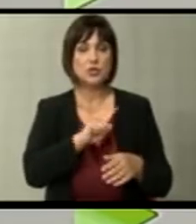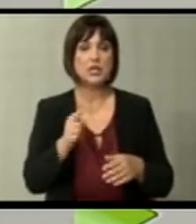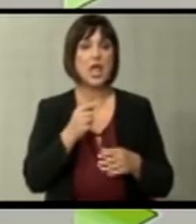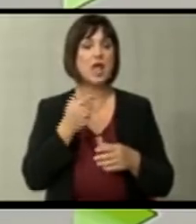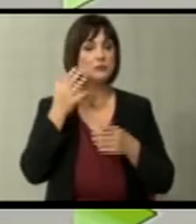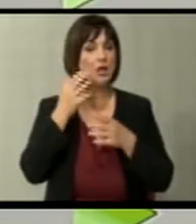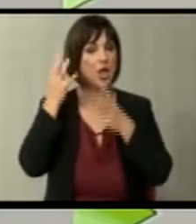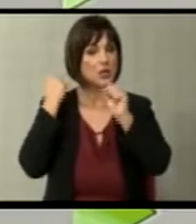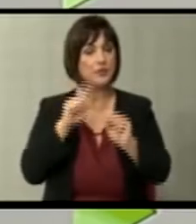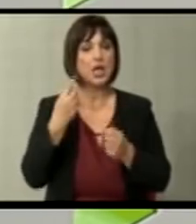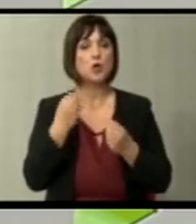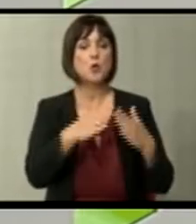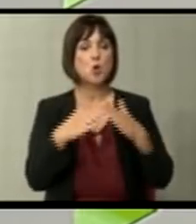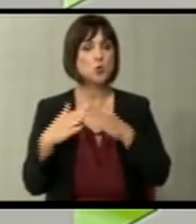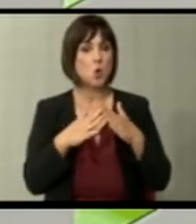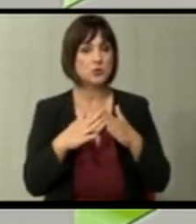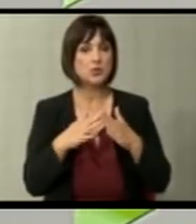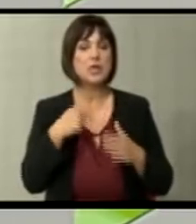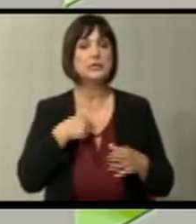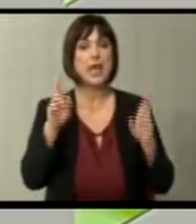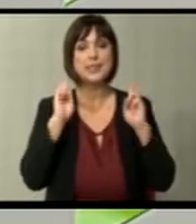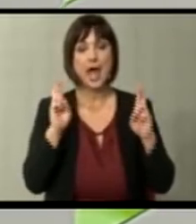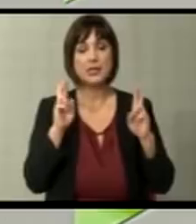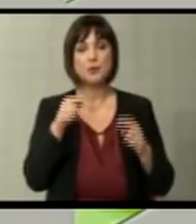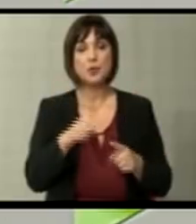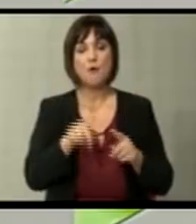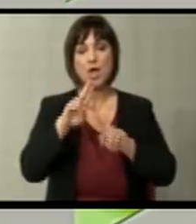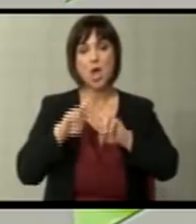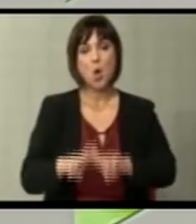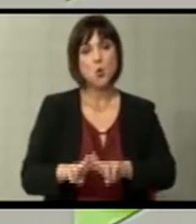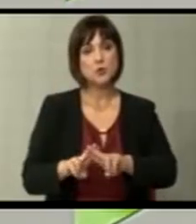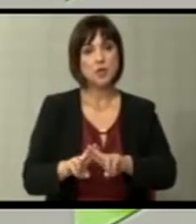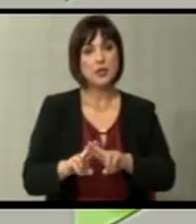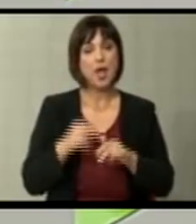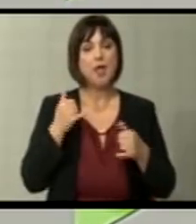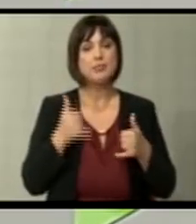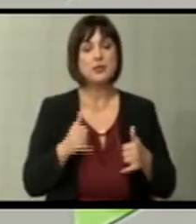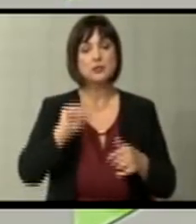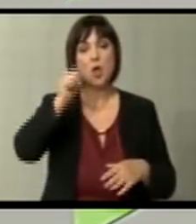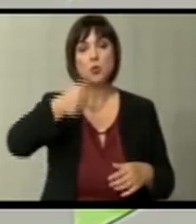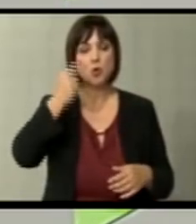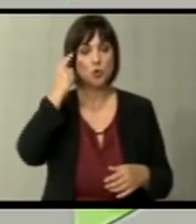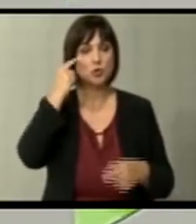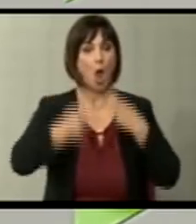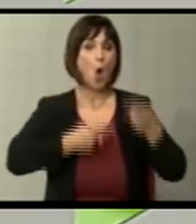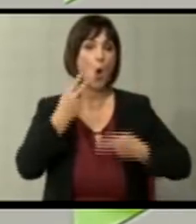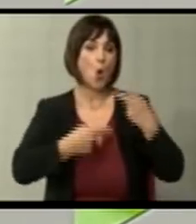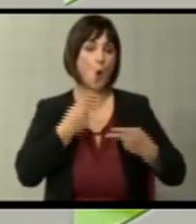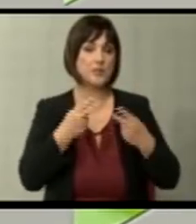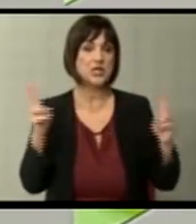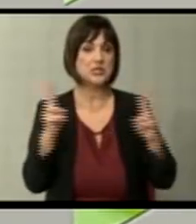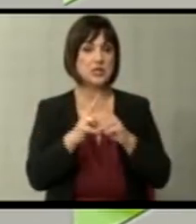дипломатски, не е добрососедски, и се надевам дека на тоа ќе остане денеска и утре, колку што знам, комисијата се